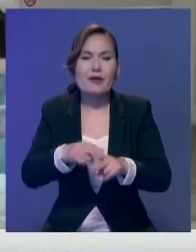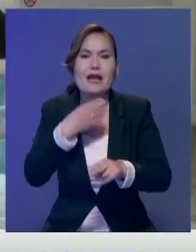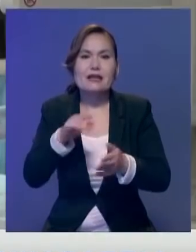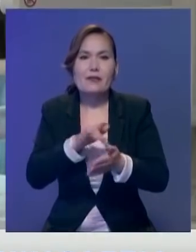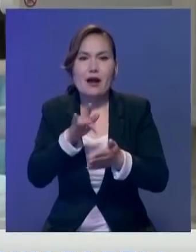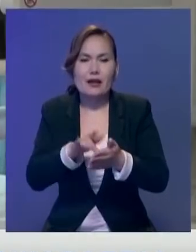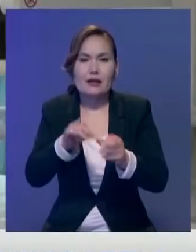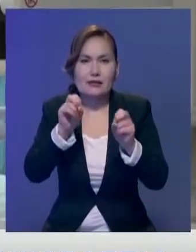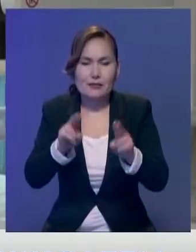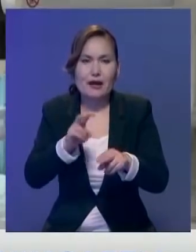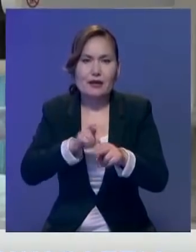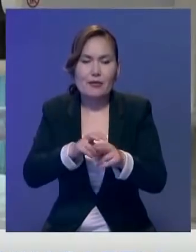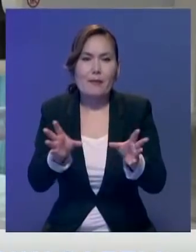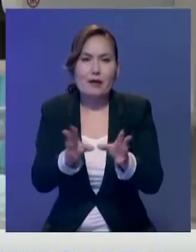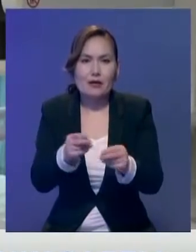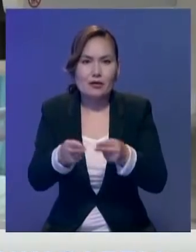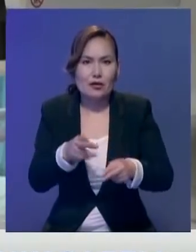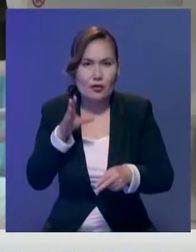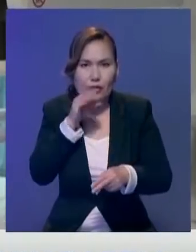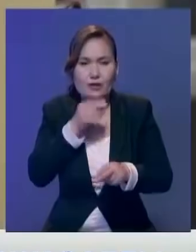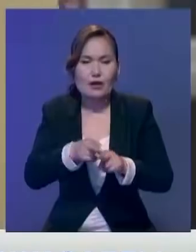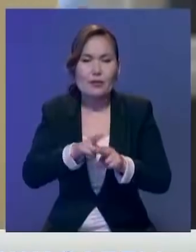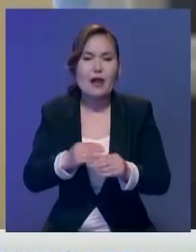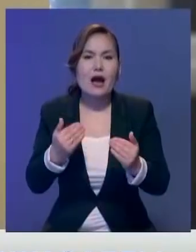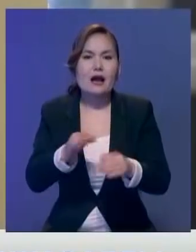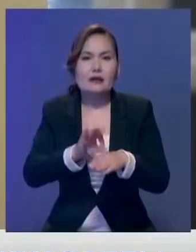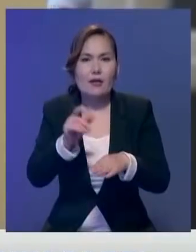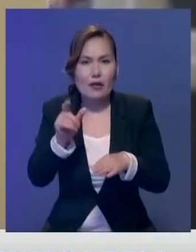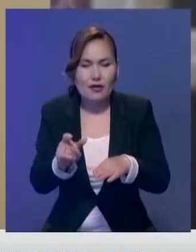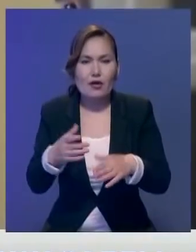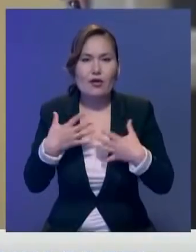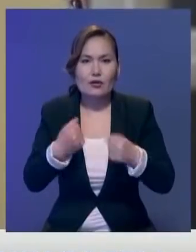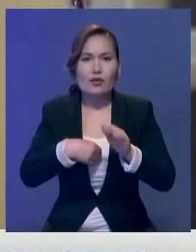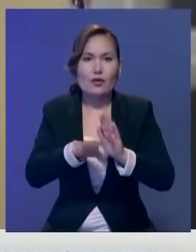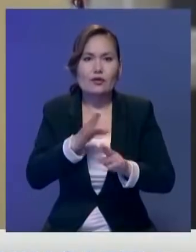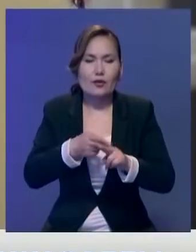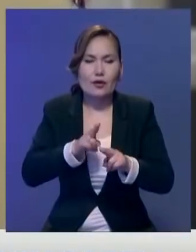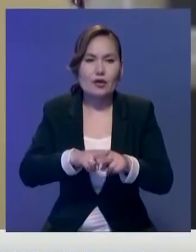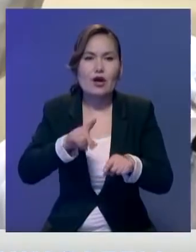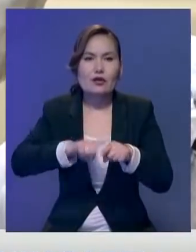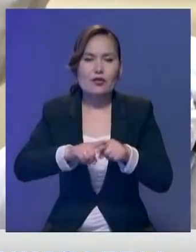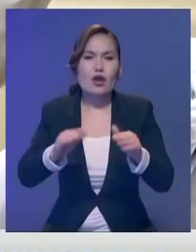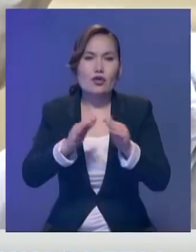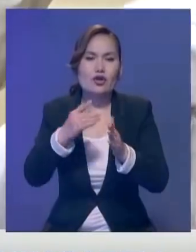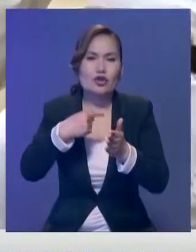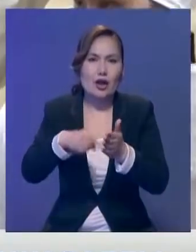шақыртылған әртестермен бірлесе жысады. Науқастың қазірге жағдай бір қалыпты жоғарада үйіне шығардылады.